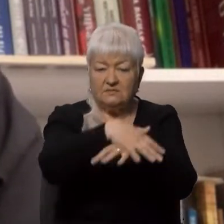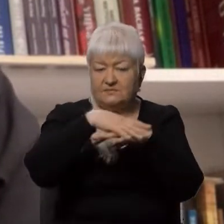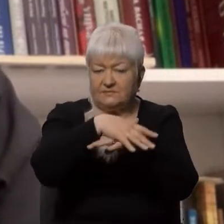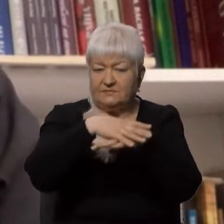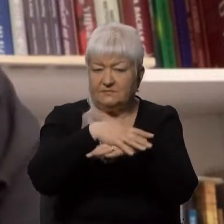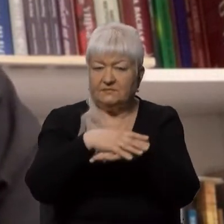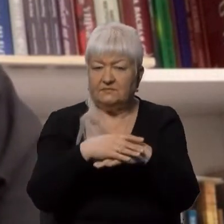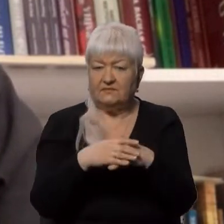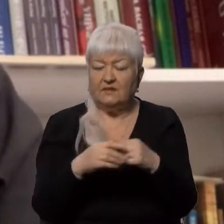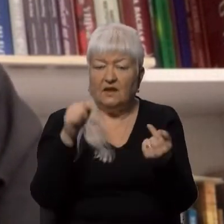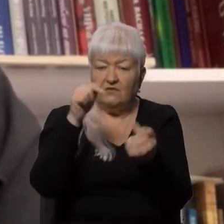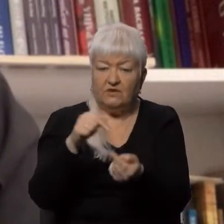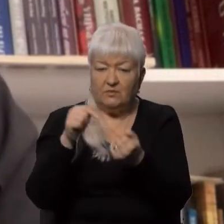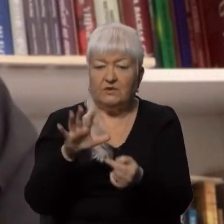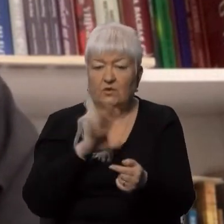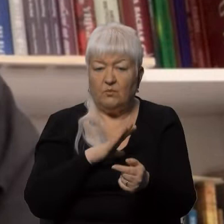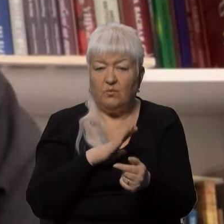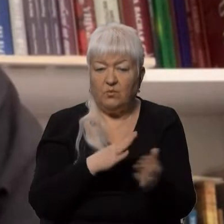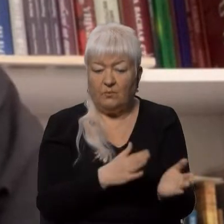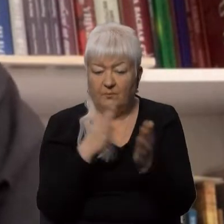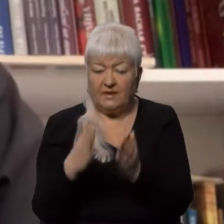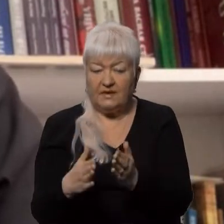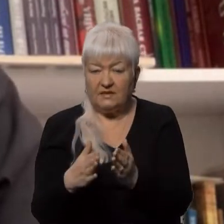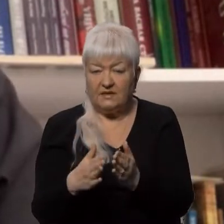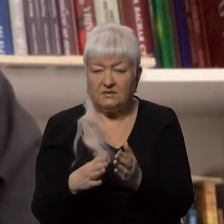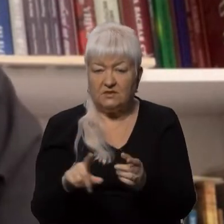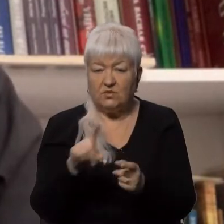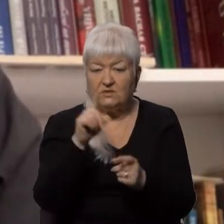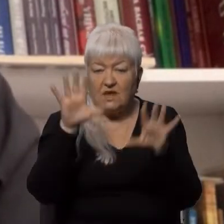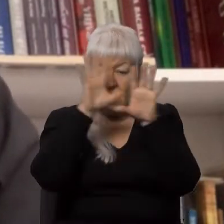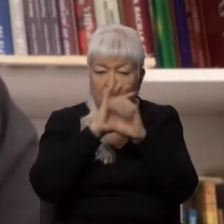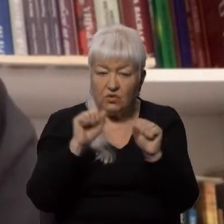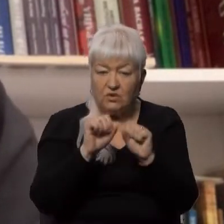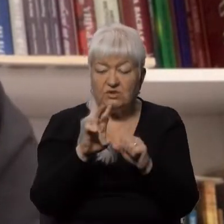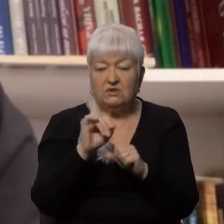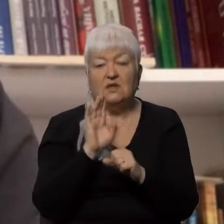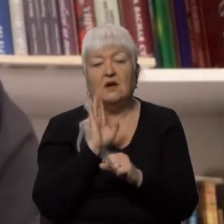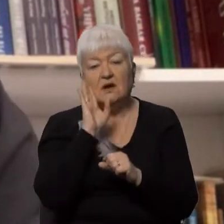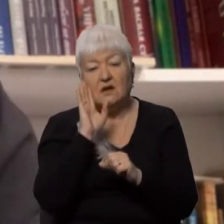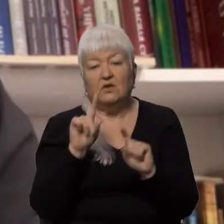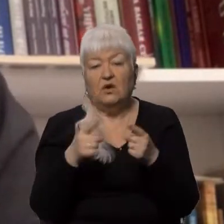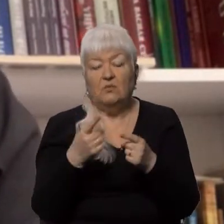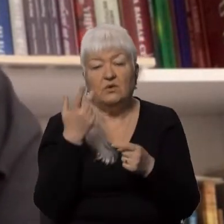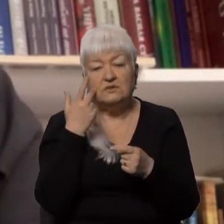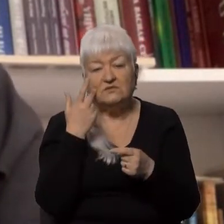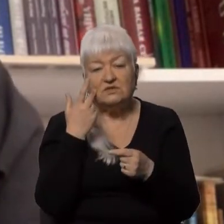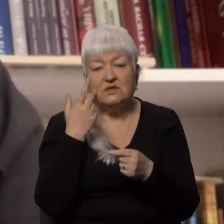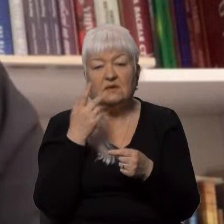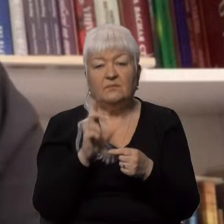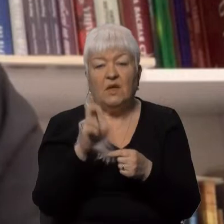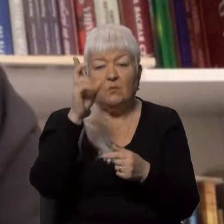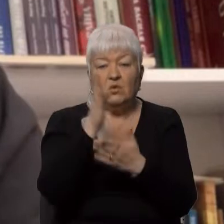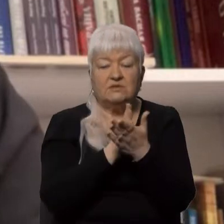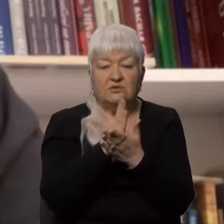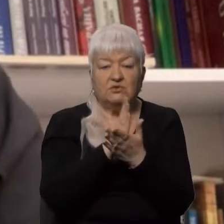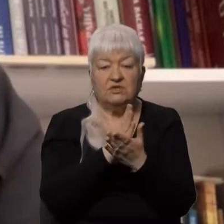Відповідно, для цього було й перенесено богослужіння з ночі на ранок. Бо зазвичай у нас богослужіння з 23